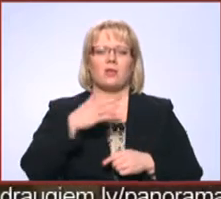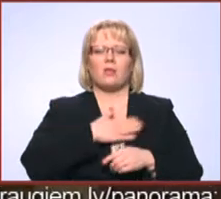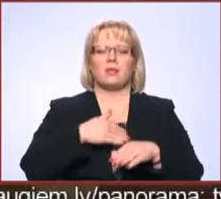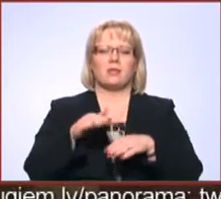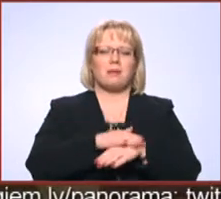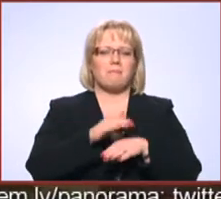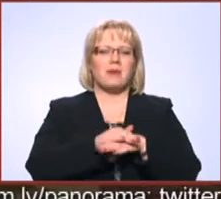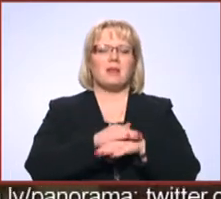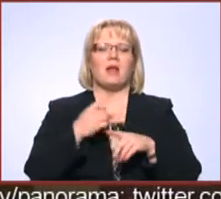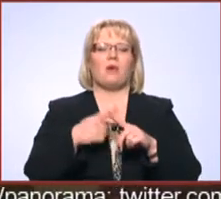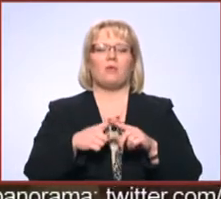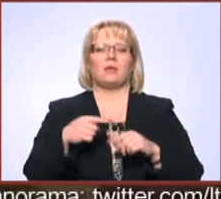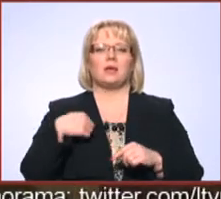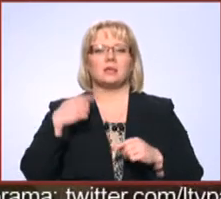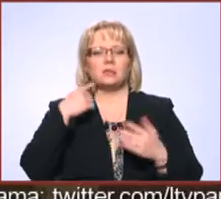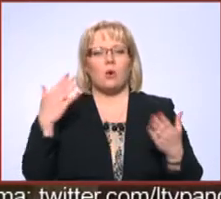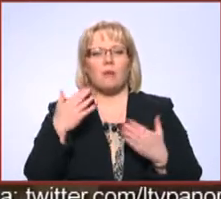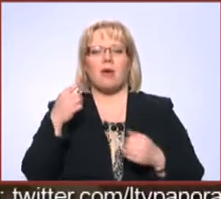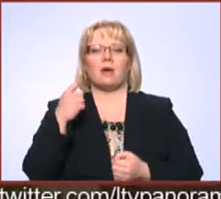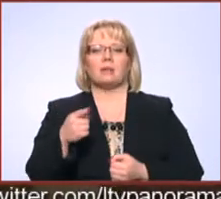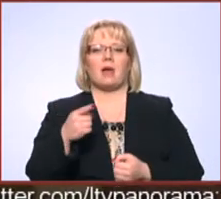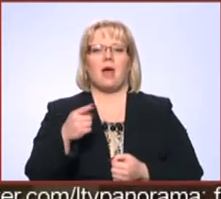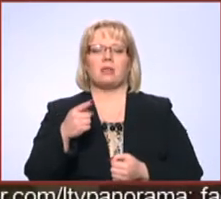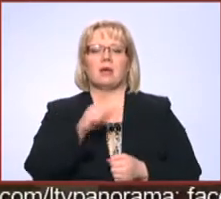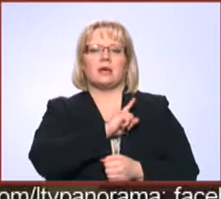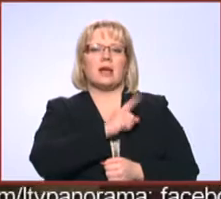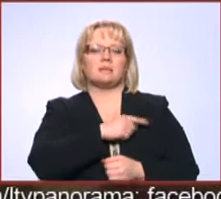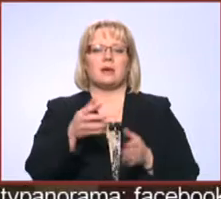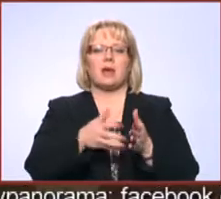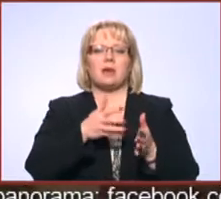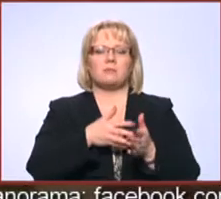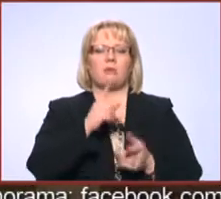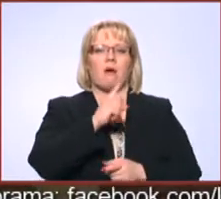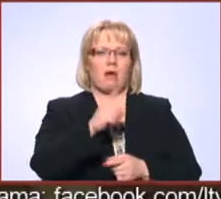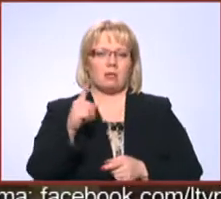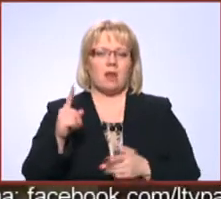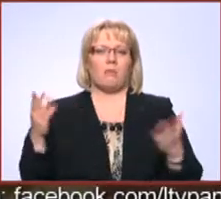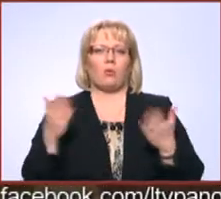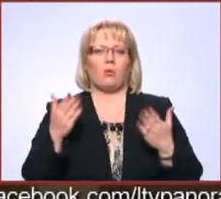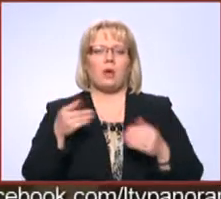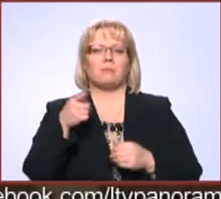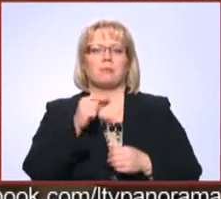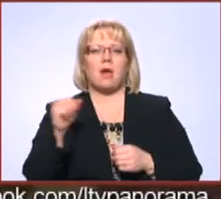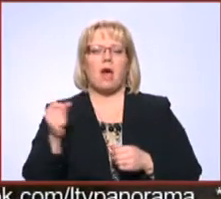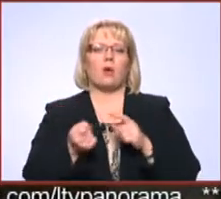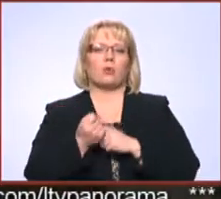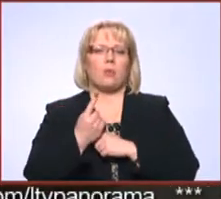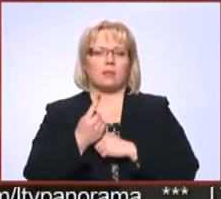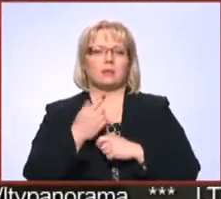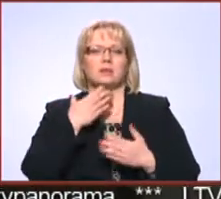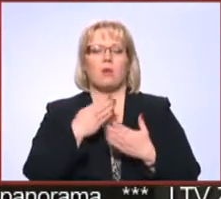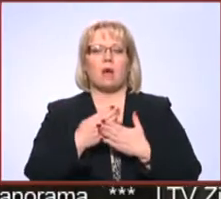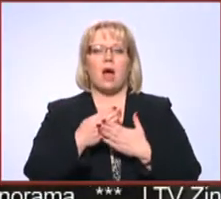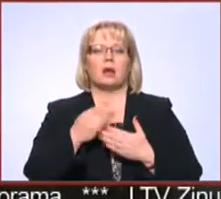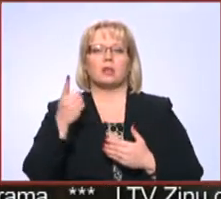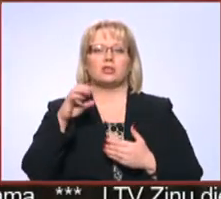Un es domāju, ka šāda iespēja ir jāizmanto katram, kuram tā rodas. Savukārt